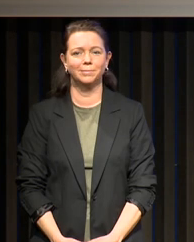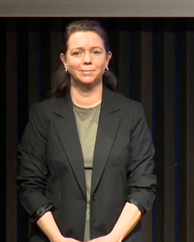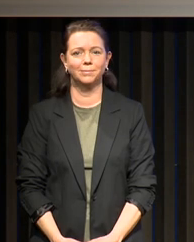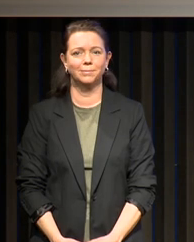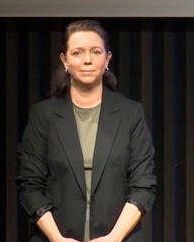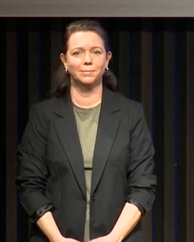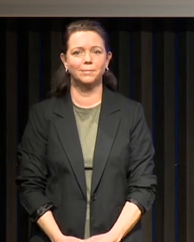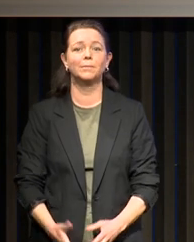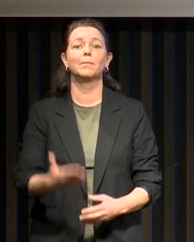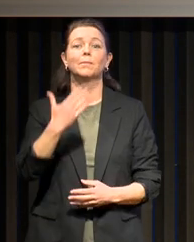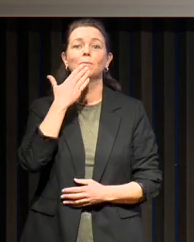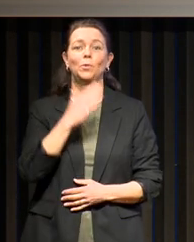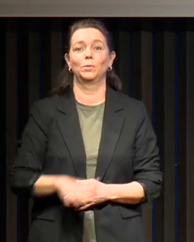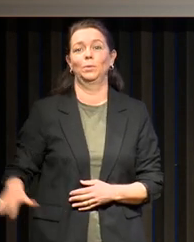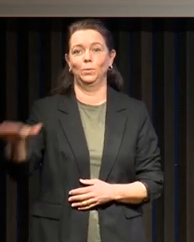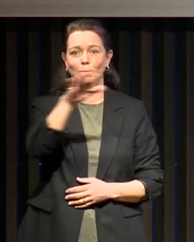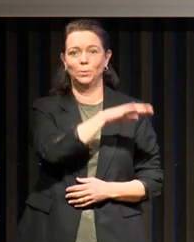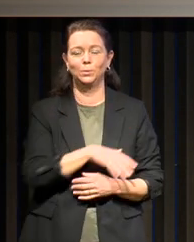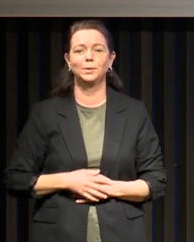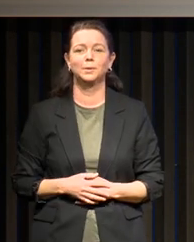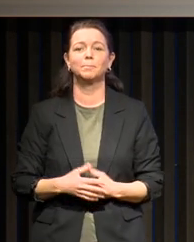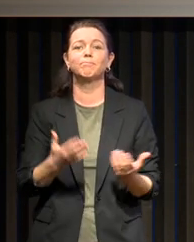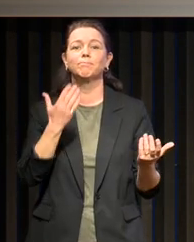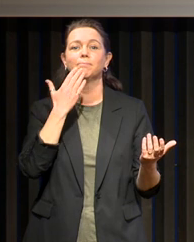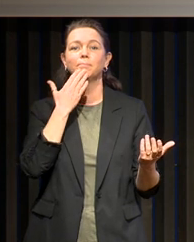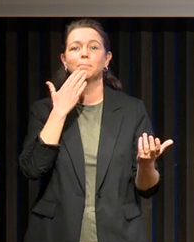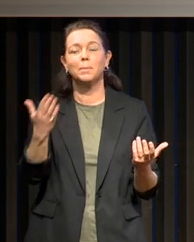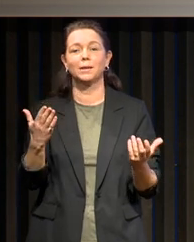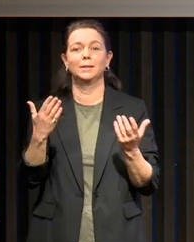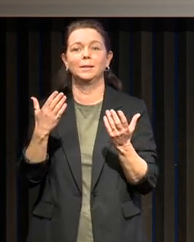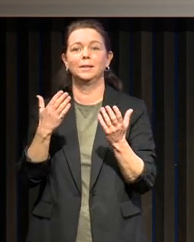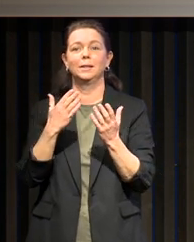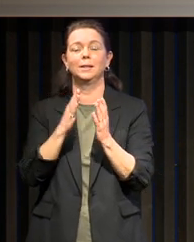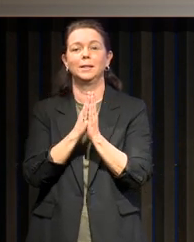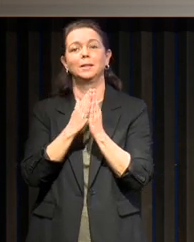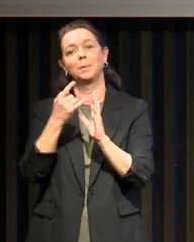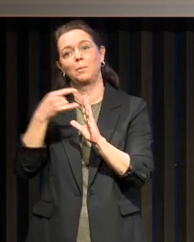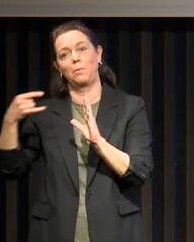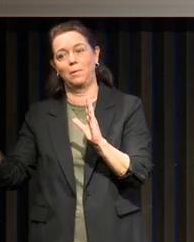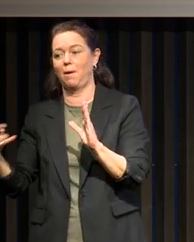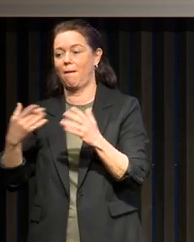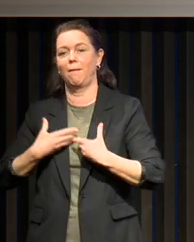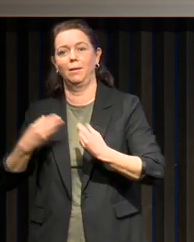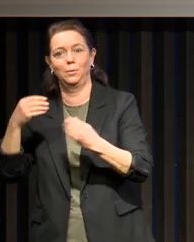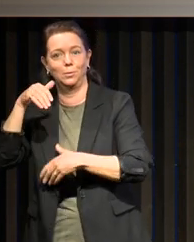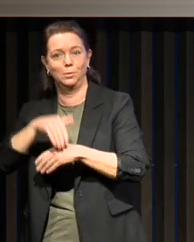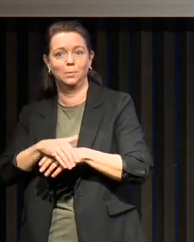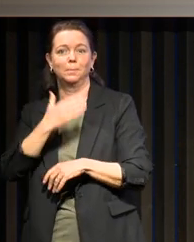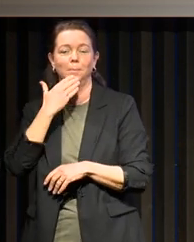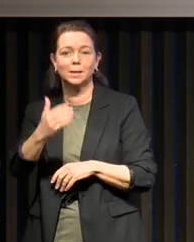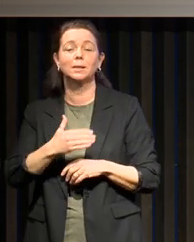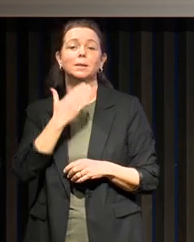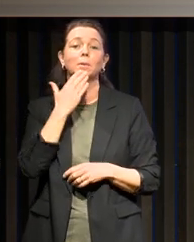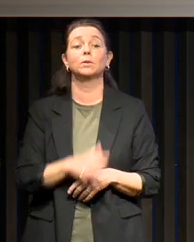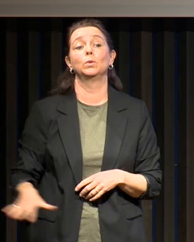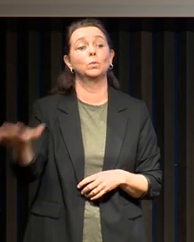Bonjour à toutes et à tous et merci à la librairie MOLA de nous accueillir ce soir et merci à vous toutes